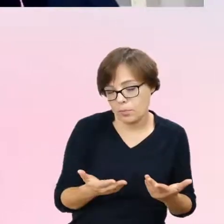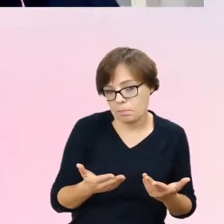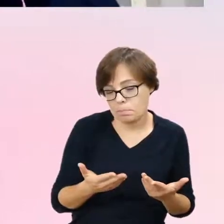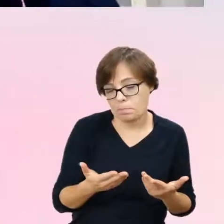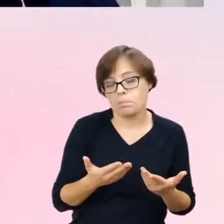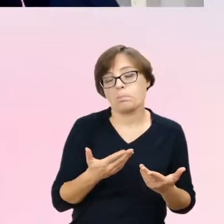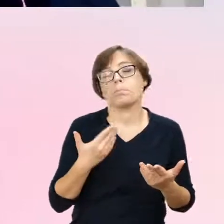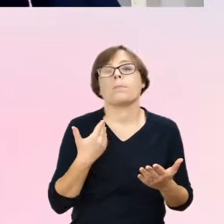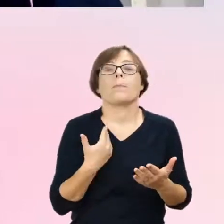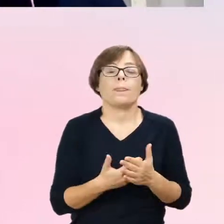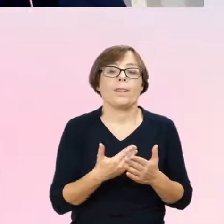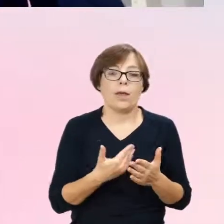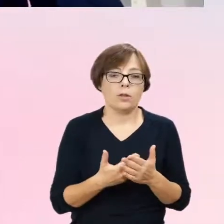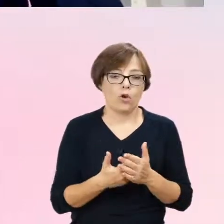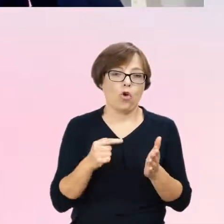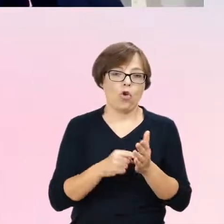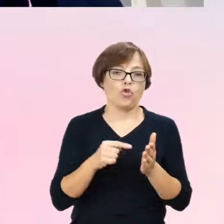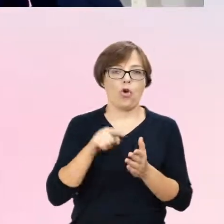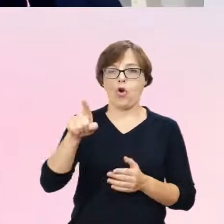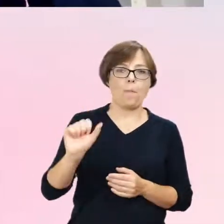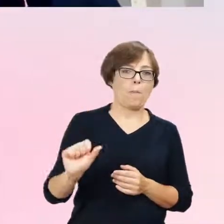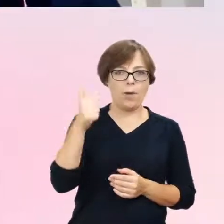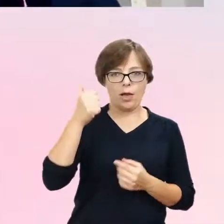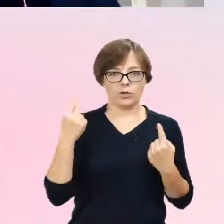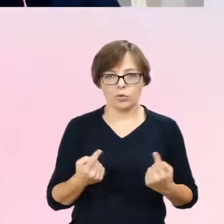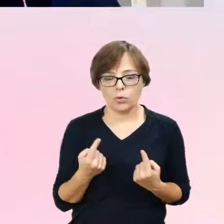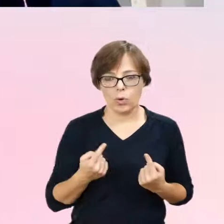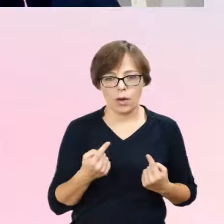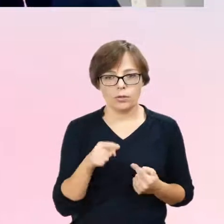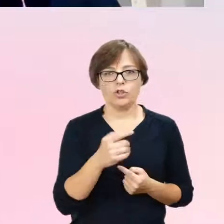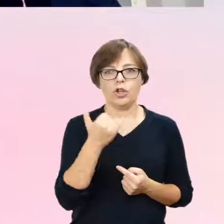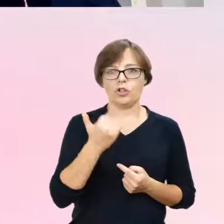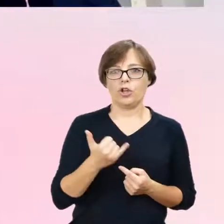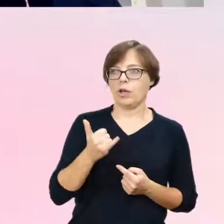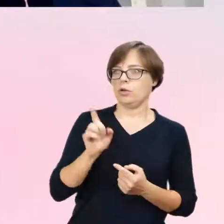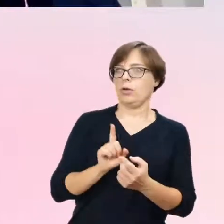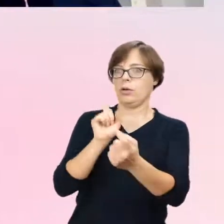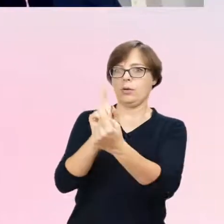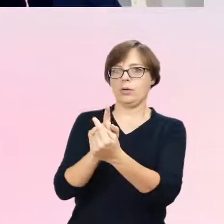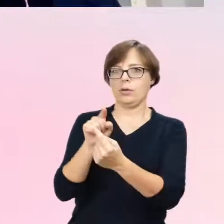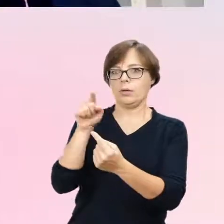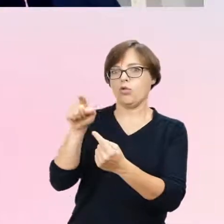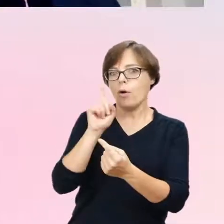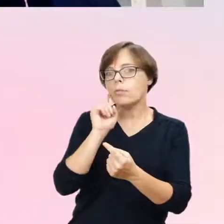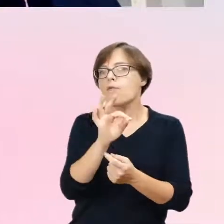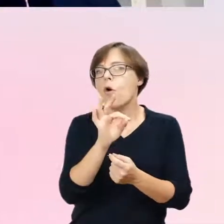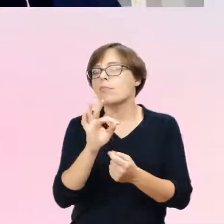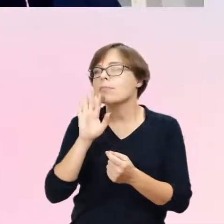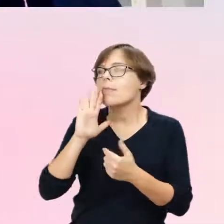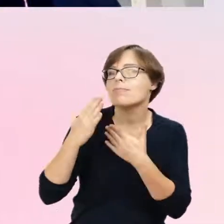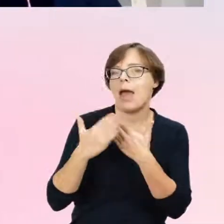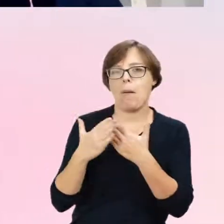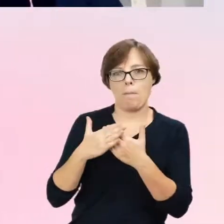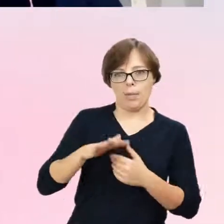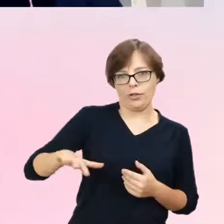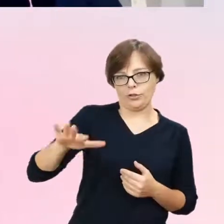kolejne, a właściwie pierwsze, gdzie dziecko trafia. To jest jego najbliższe otoczenie. Tutaj